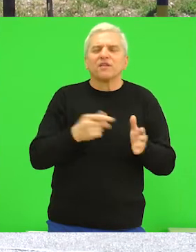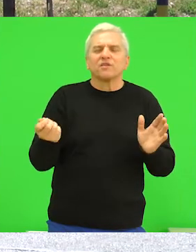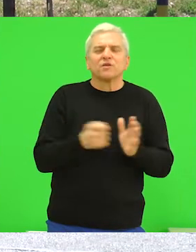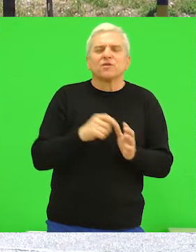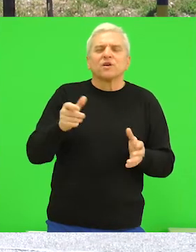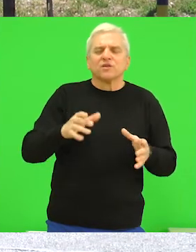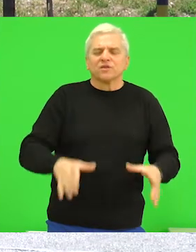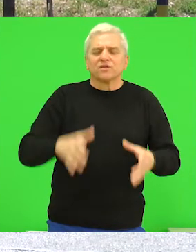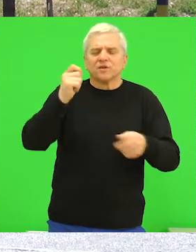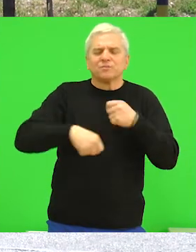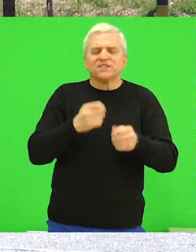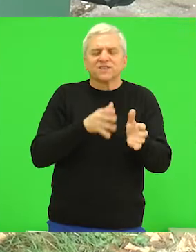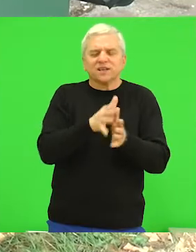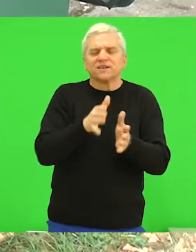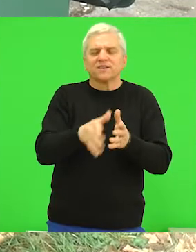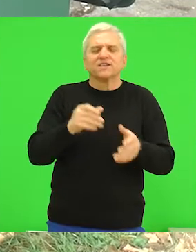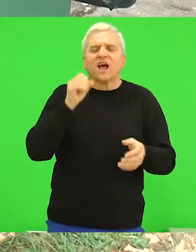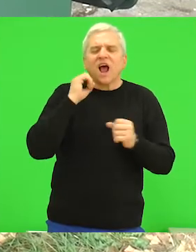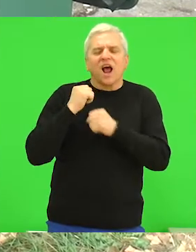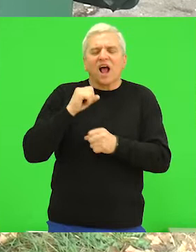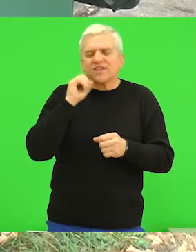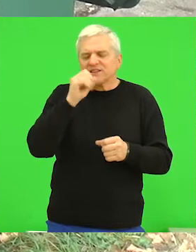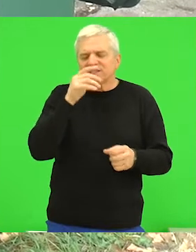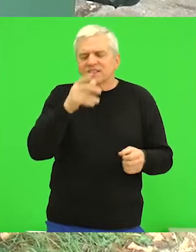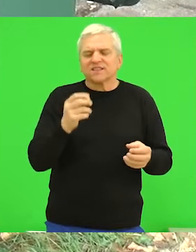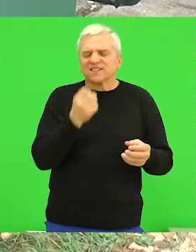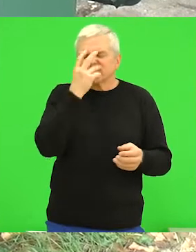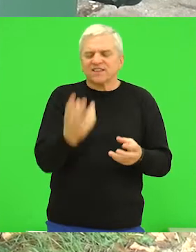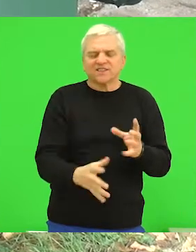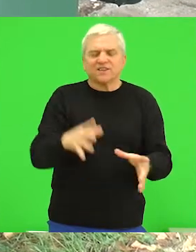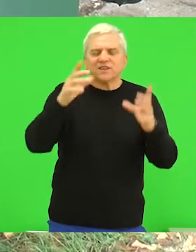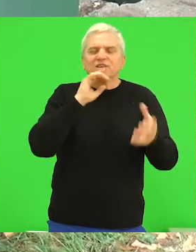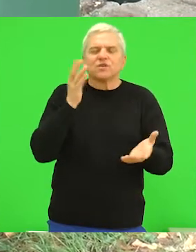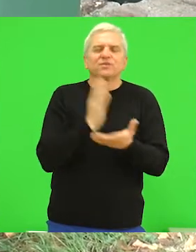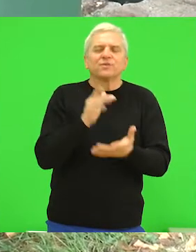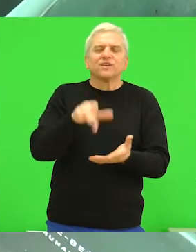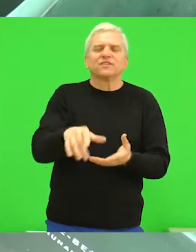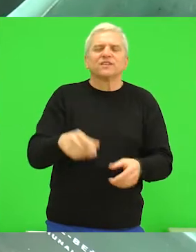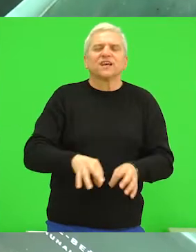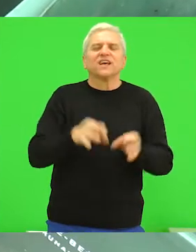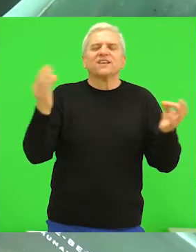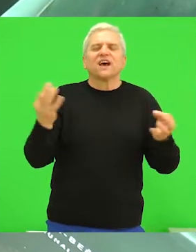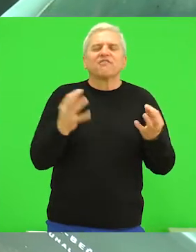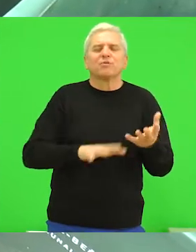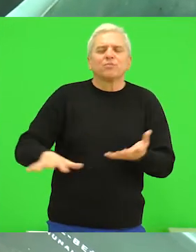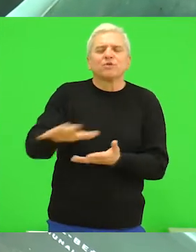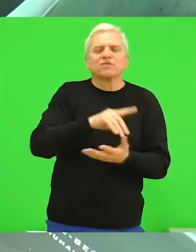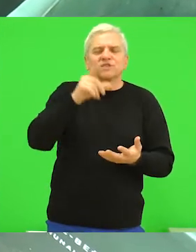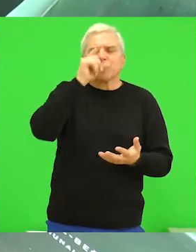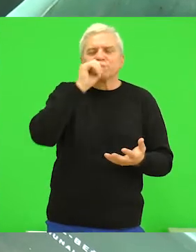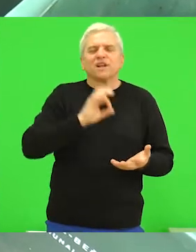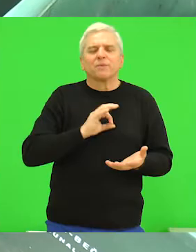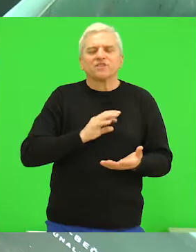nabavka soški za bicikle, kanti za smeće i žardinjera, koje će biti postavljene na javnim površinama